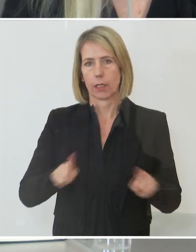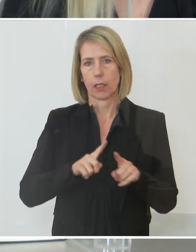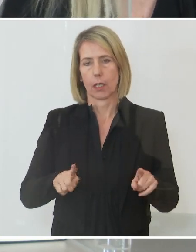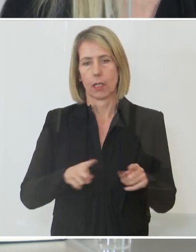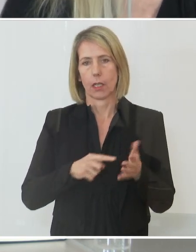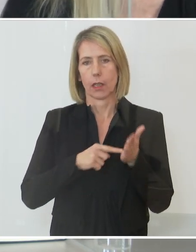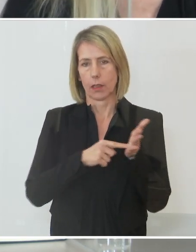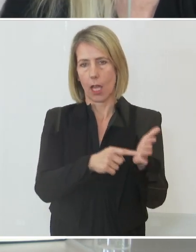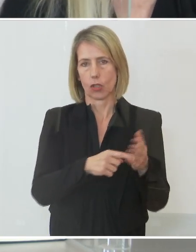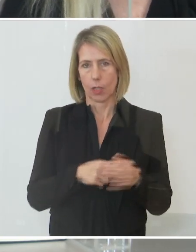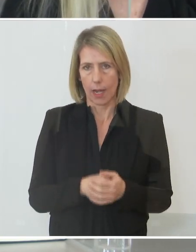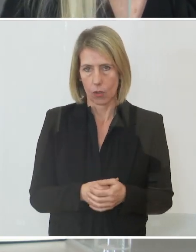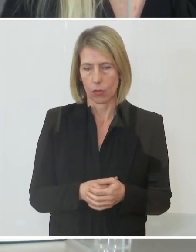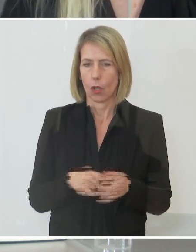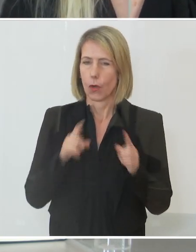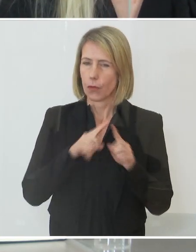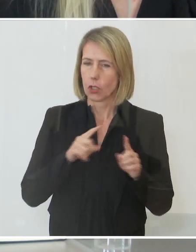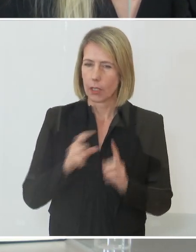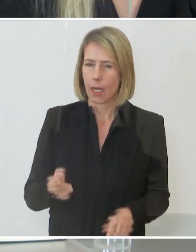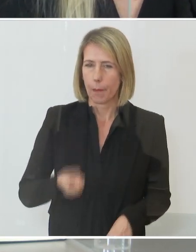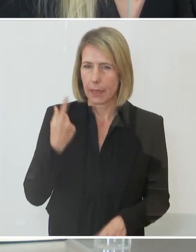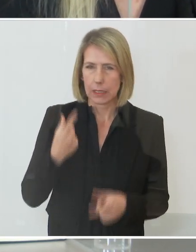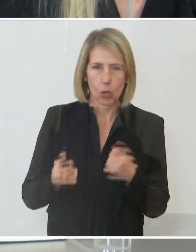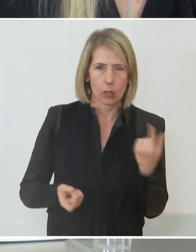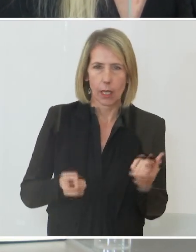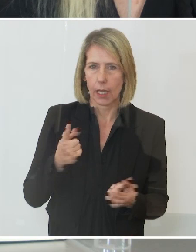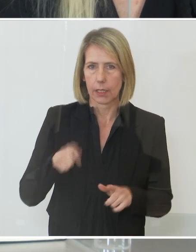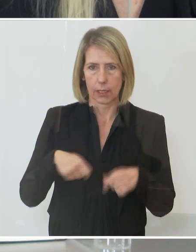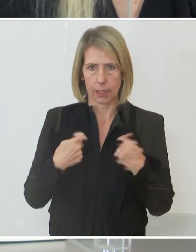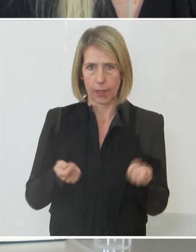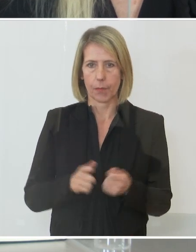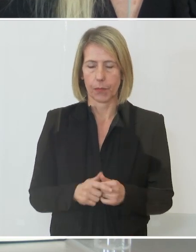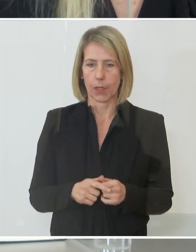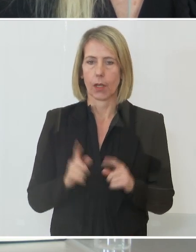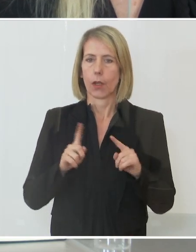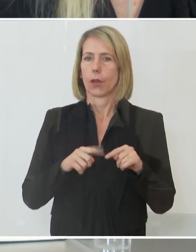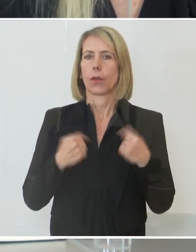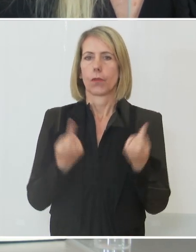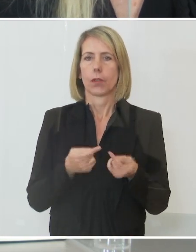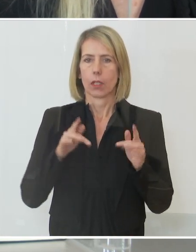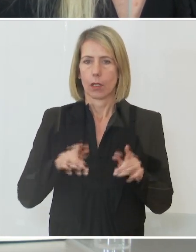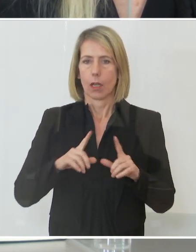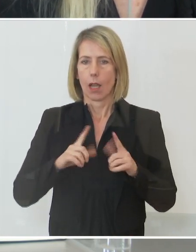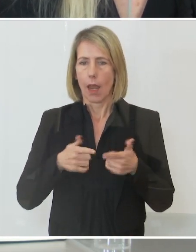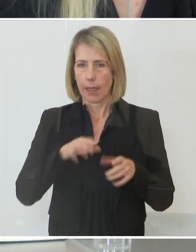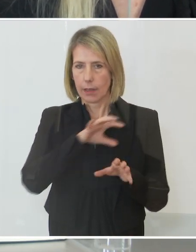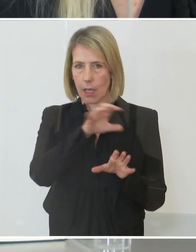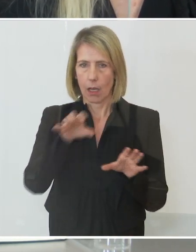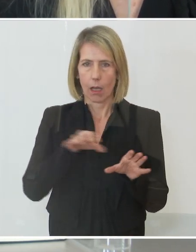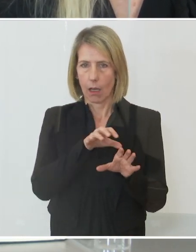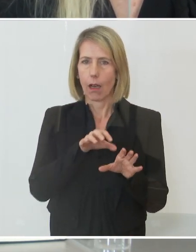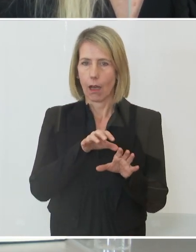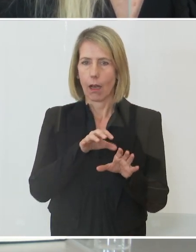stellungen und Besonderheiten. Wir sind ja umrahmt von Ländern, die